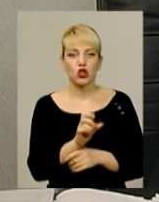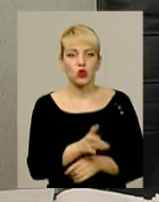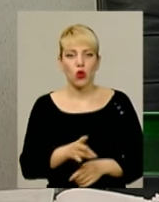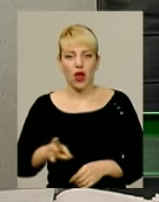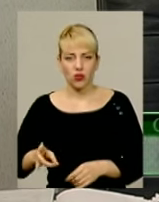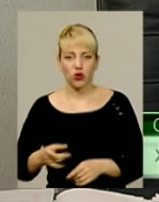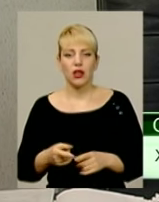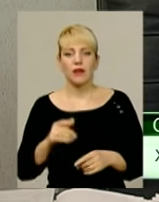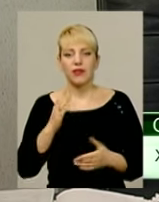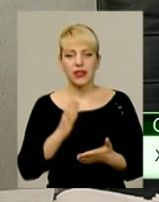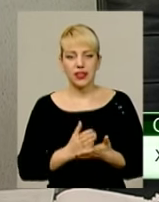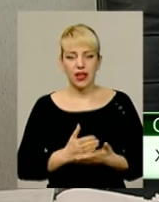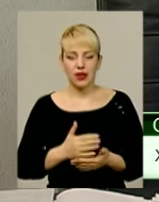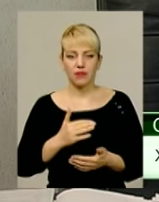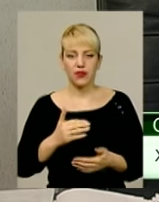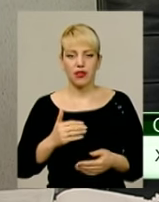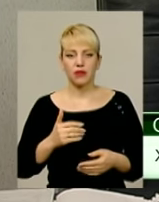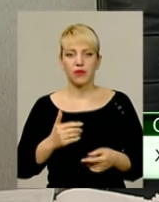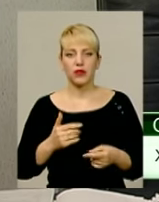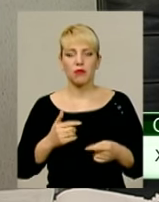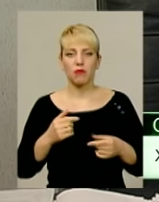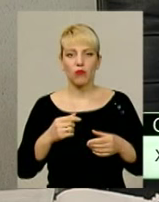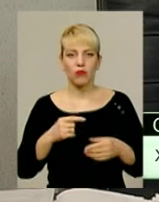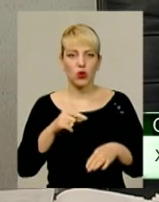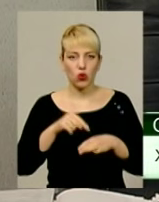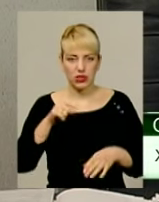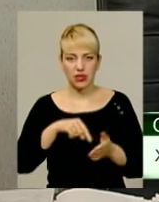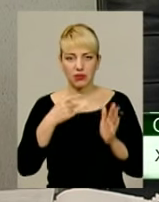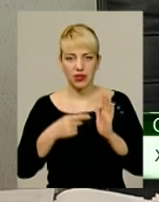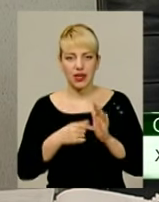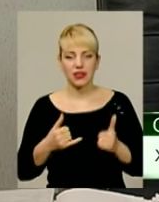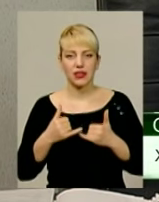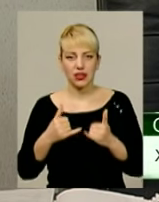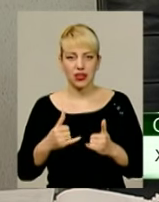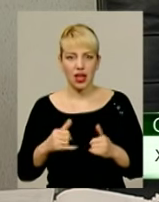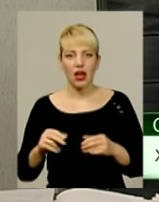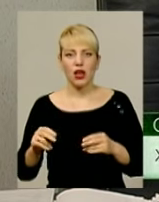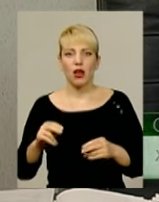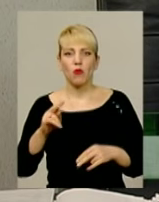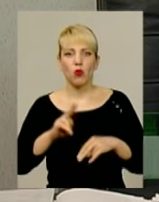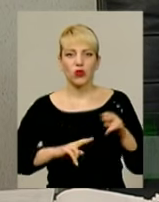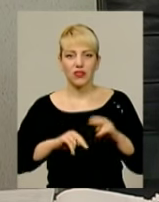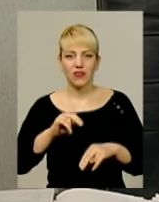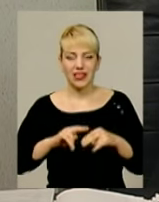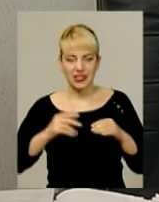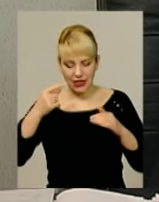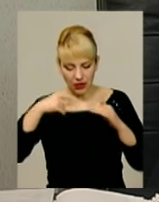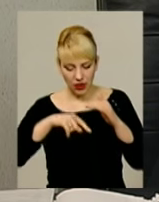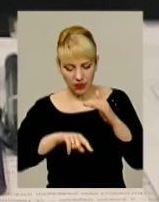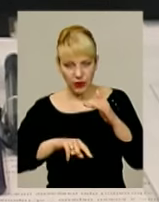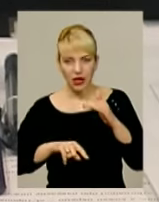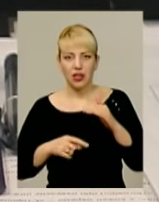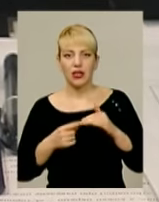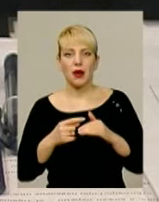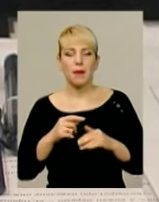в збудівництві багаторівневих критих парковок. Як одне з місць розглядається вулиця Прибужка, неподалік від 3-ї дю